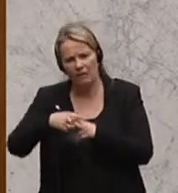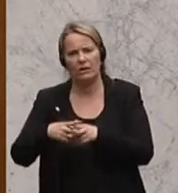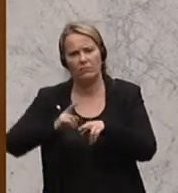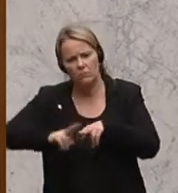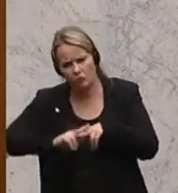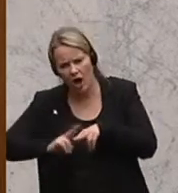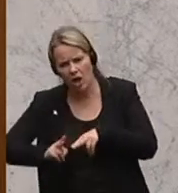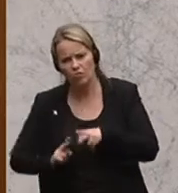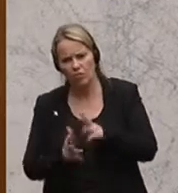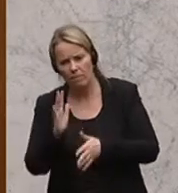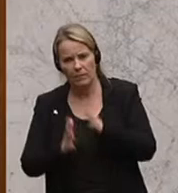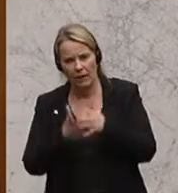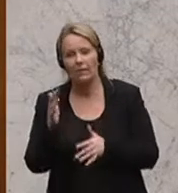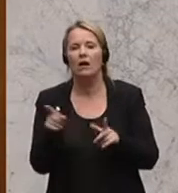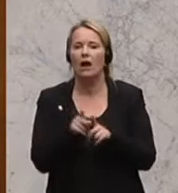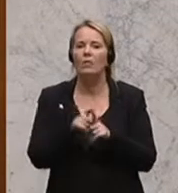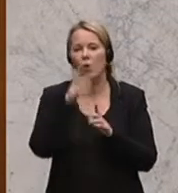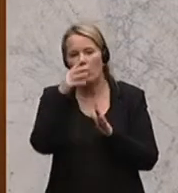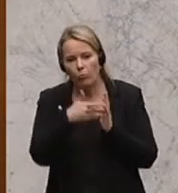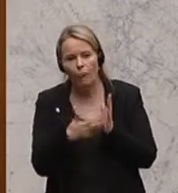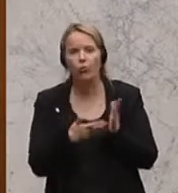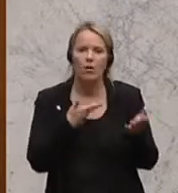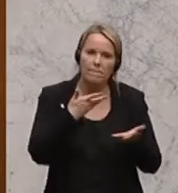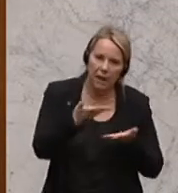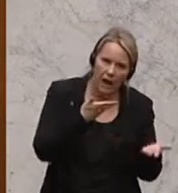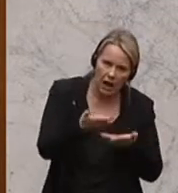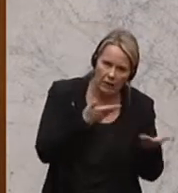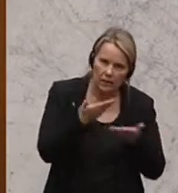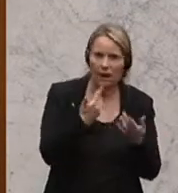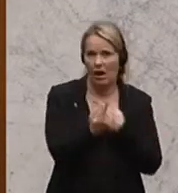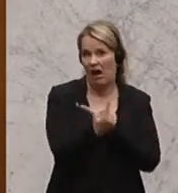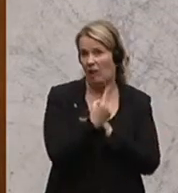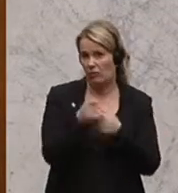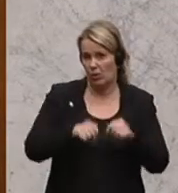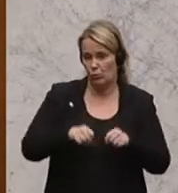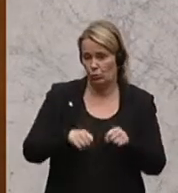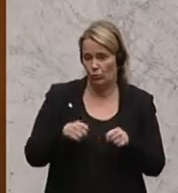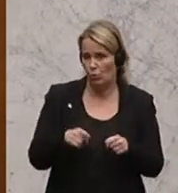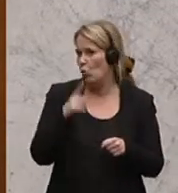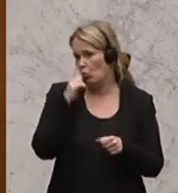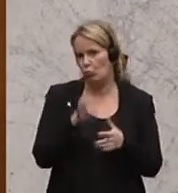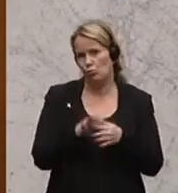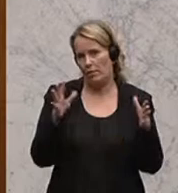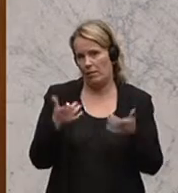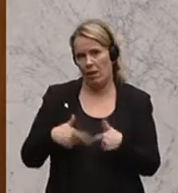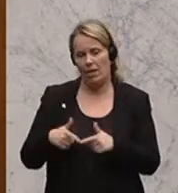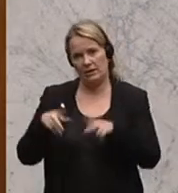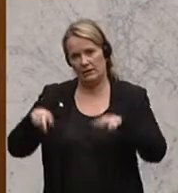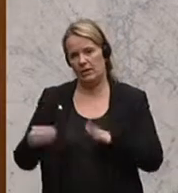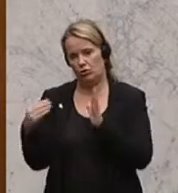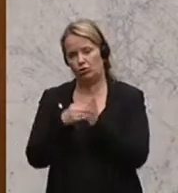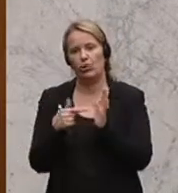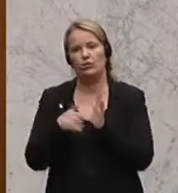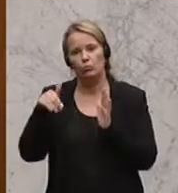Brennern, aber auch Überprüfungen und Beratungen im Auftrag des Kundes, unabhängig von den im Landesrecht vorgeschriebenen